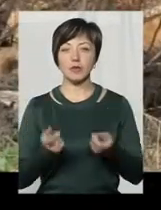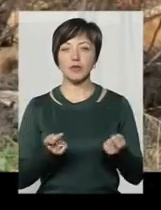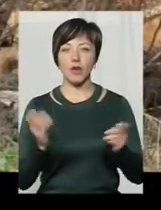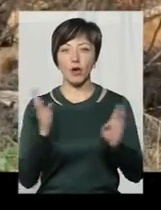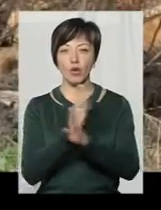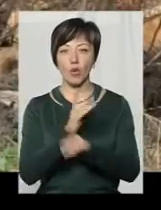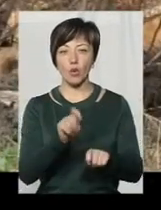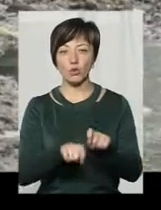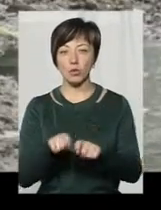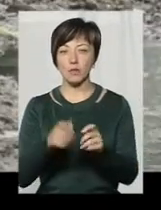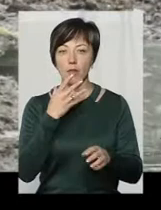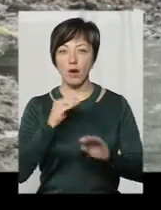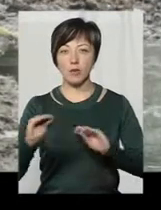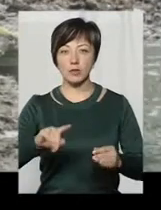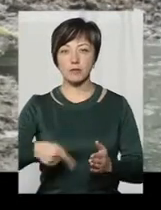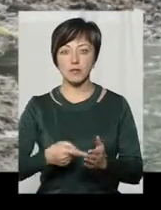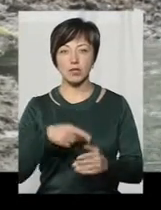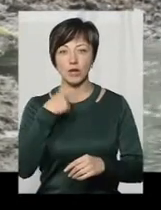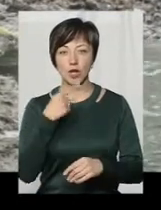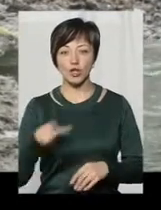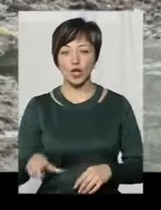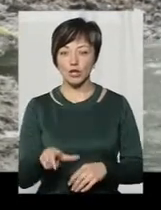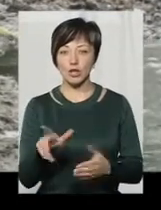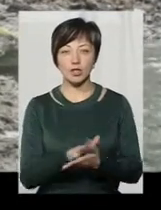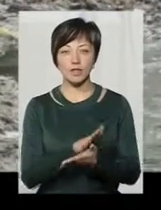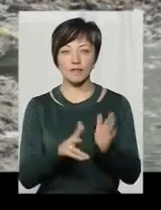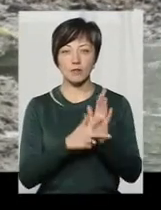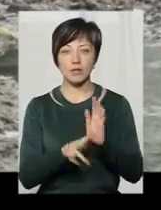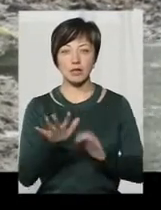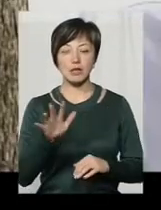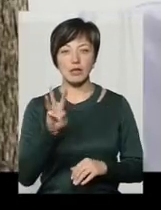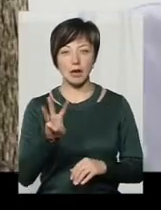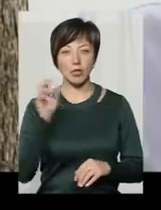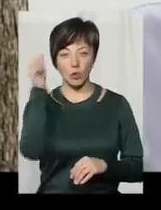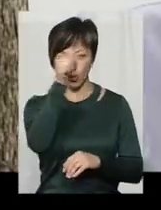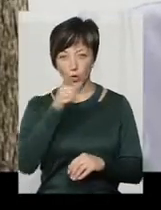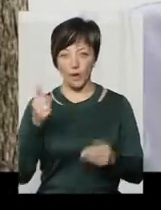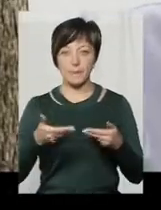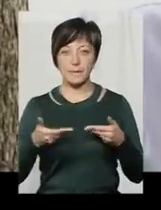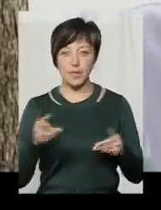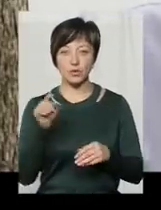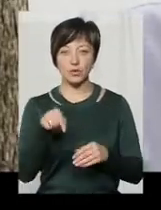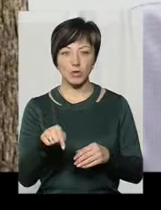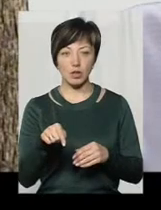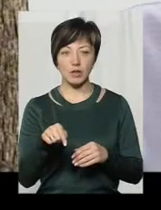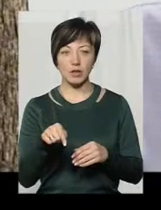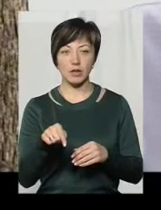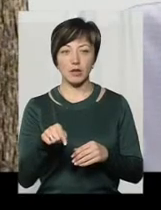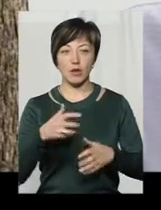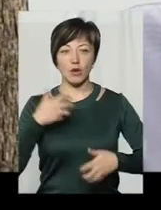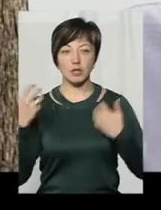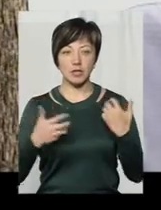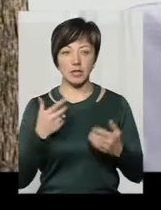екології та контролю за благоустроєм міста каже, річку не чистили з 83-го року. Ми туди розділися і залізли